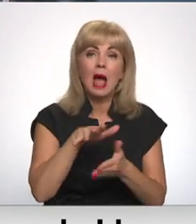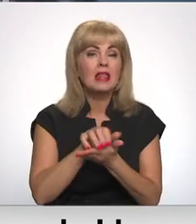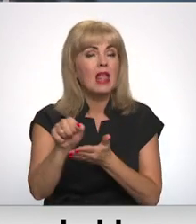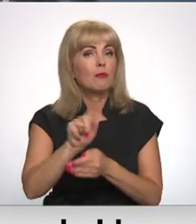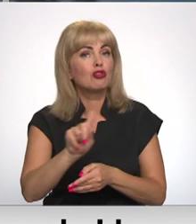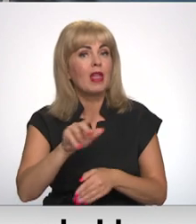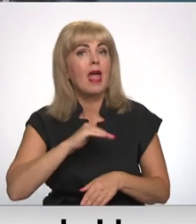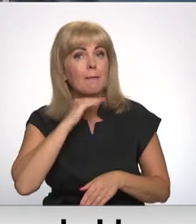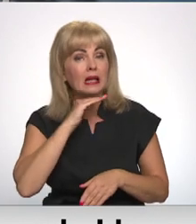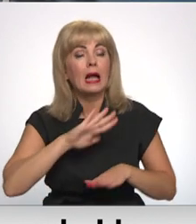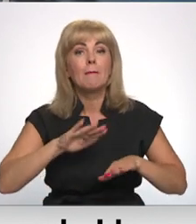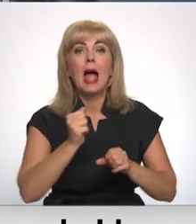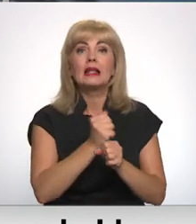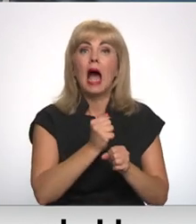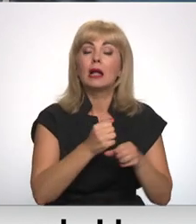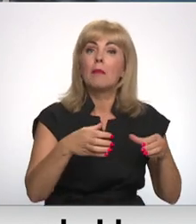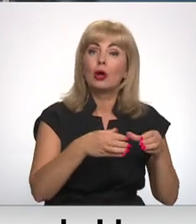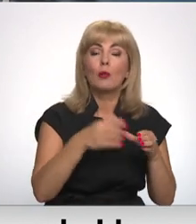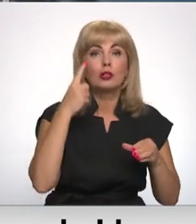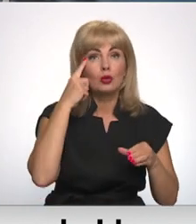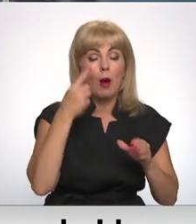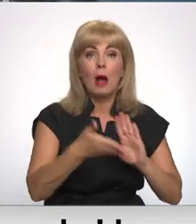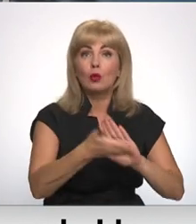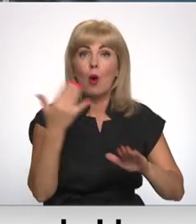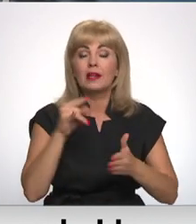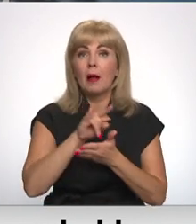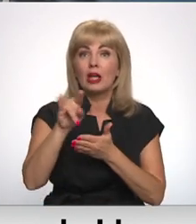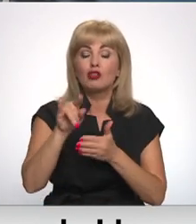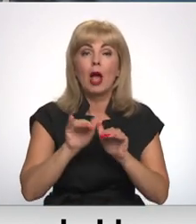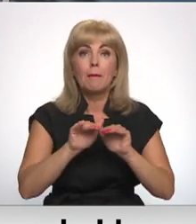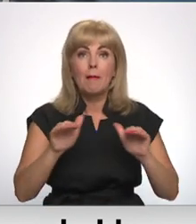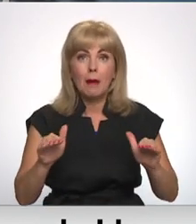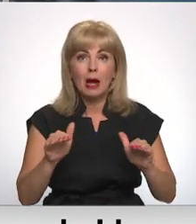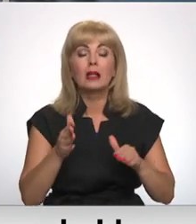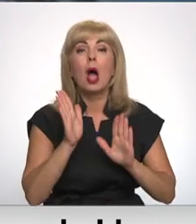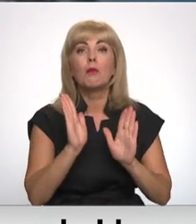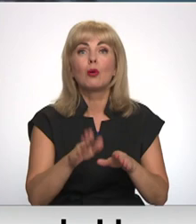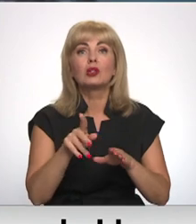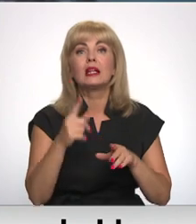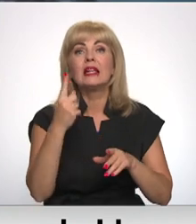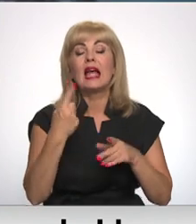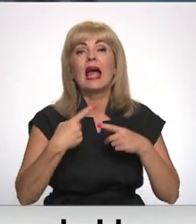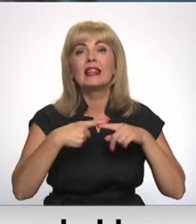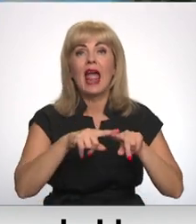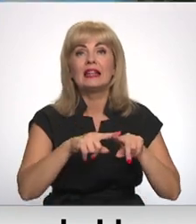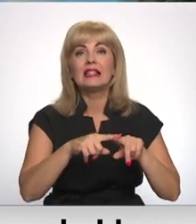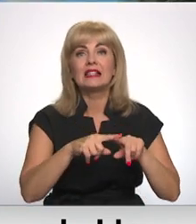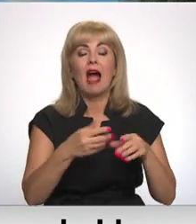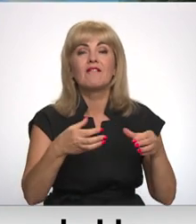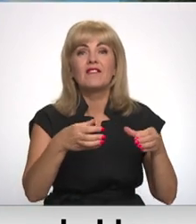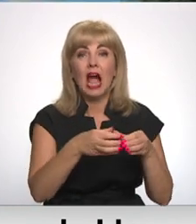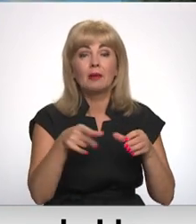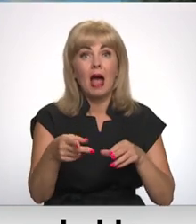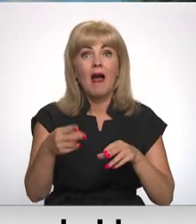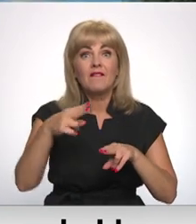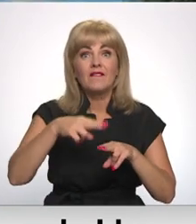Savukārt darba grupās lietas domāt, ka noņemot lidmašīnu no pamatnes tā kļūst tikai par tehnikas vienību. Vietā,